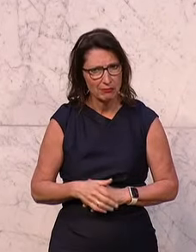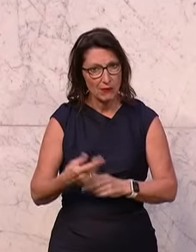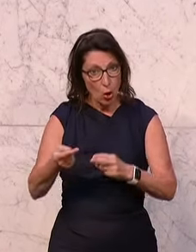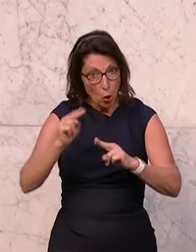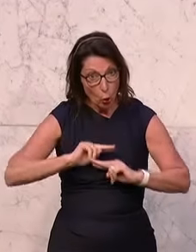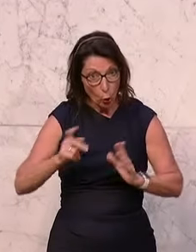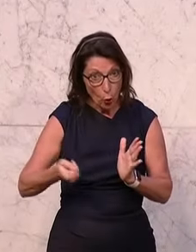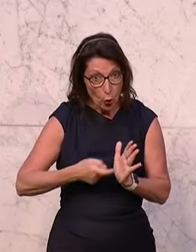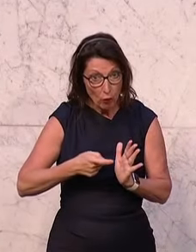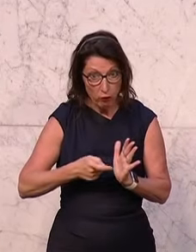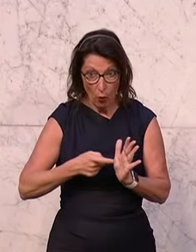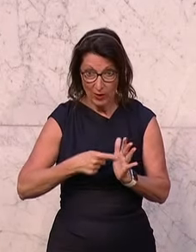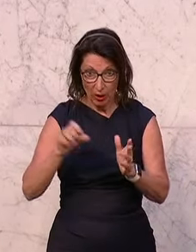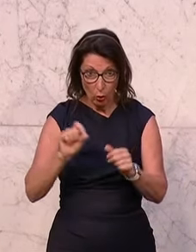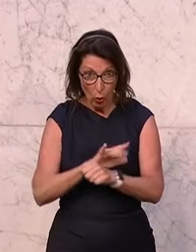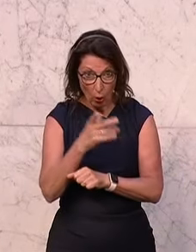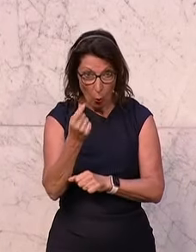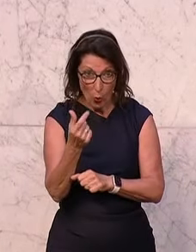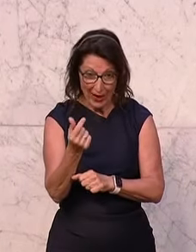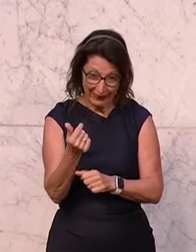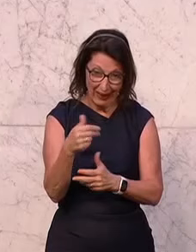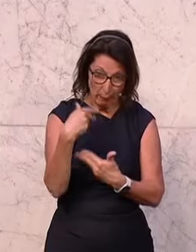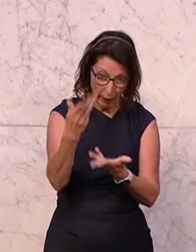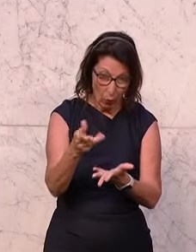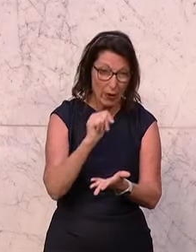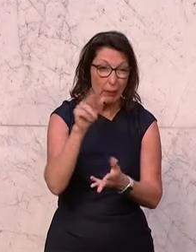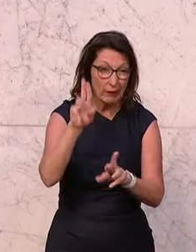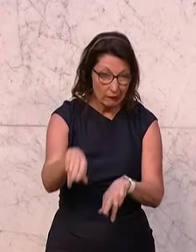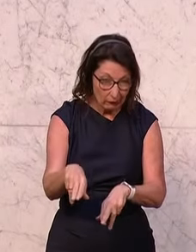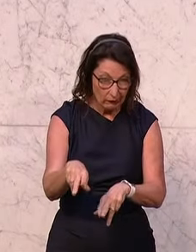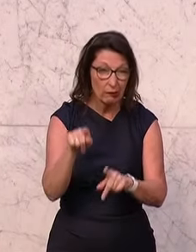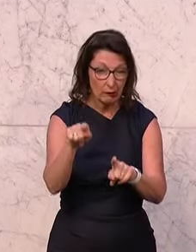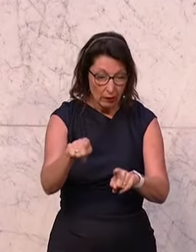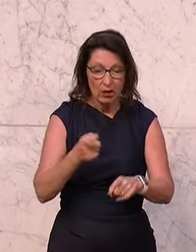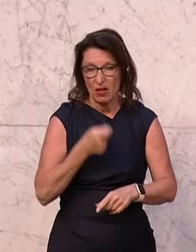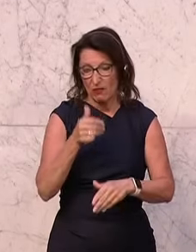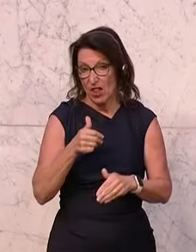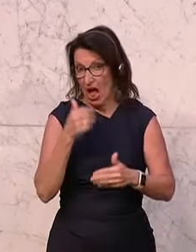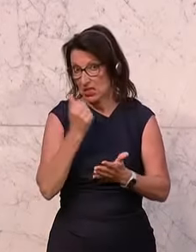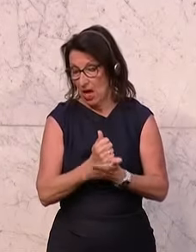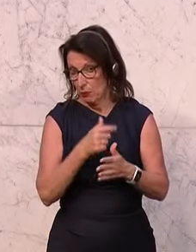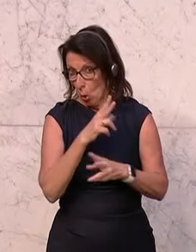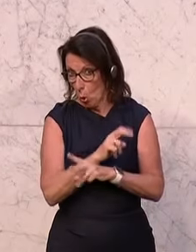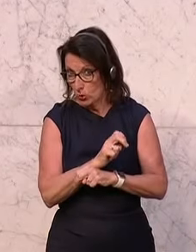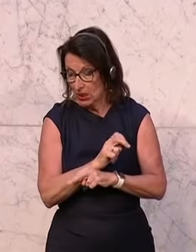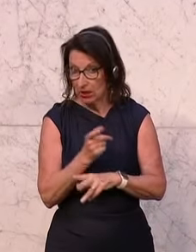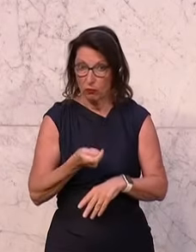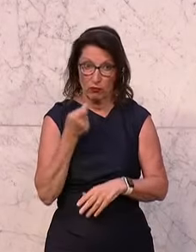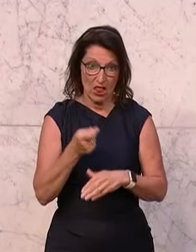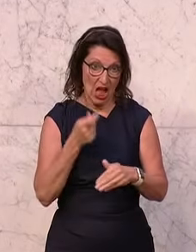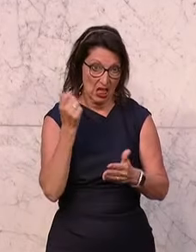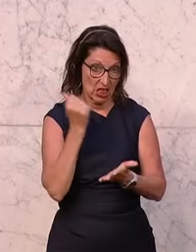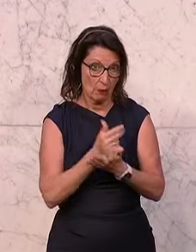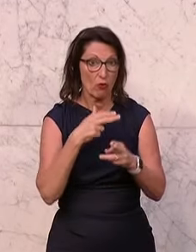Unrecht erhaltener Corona-Hilfen operativ beim Finanzamt Österreich und beim Finanzamt für